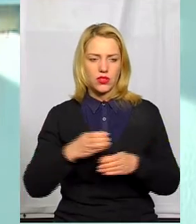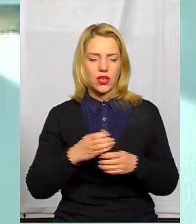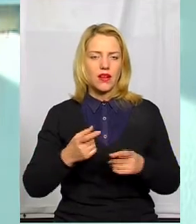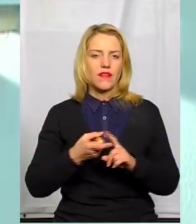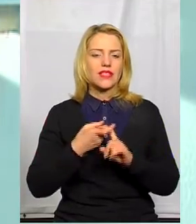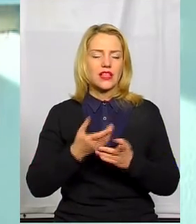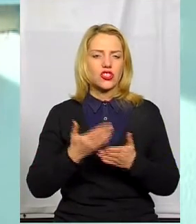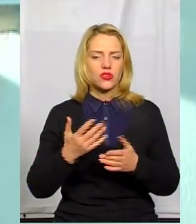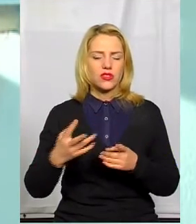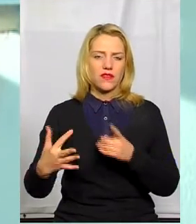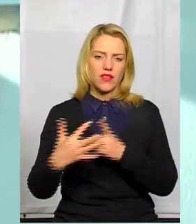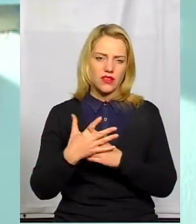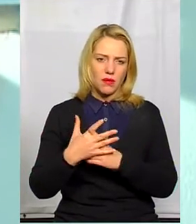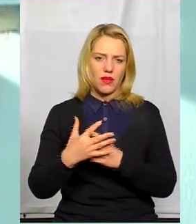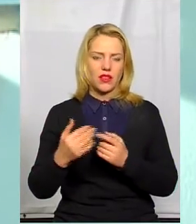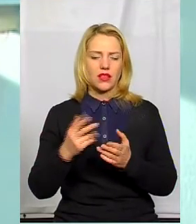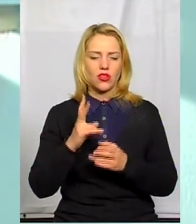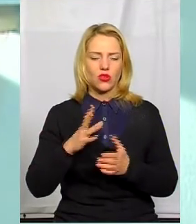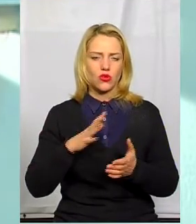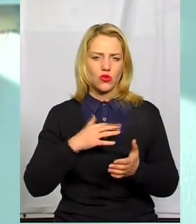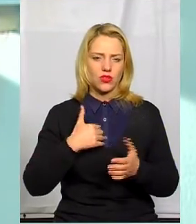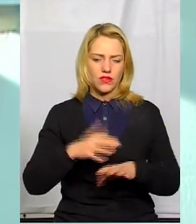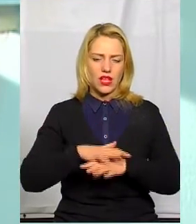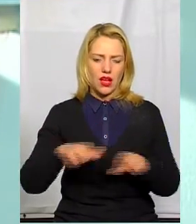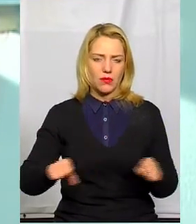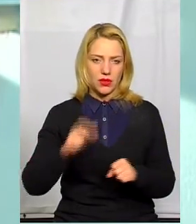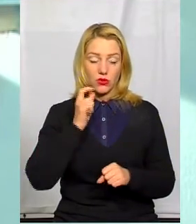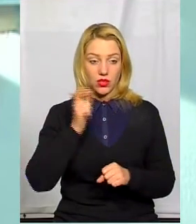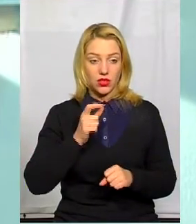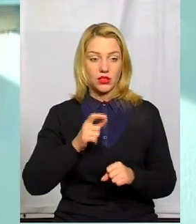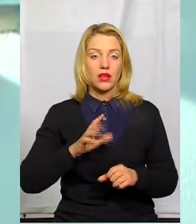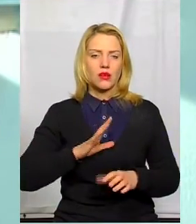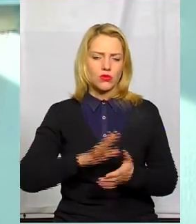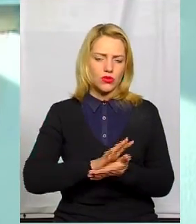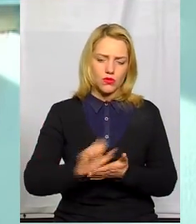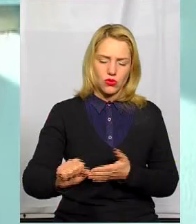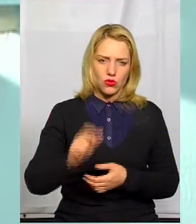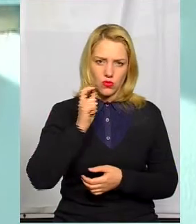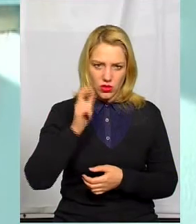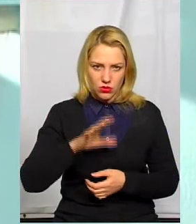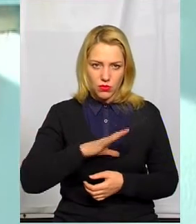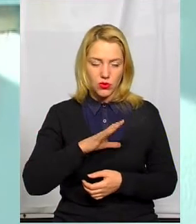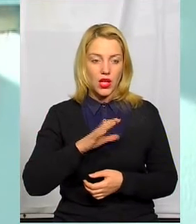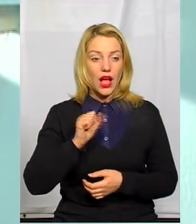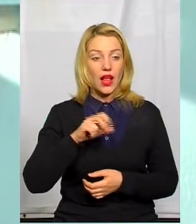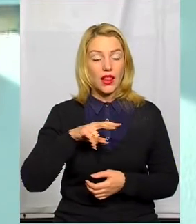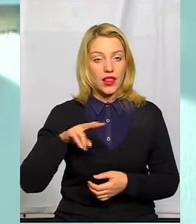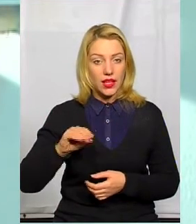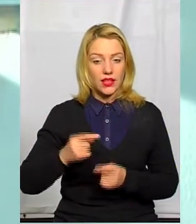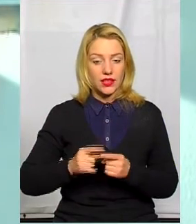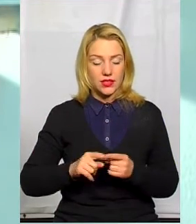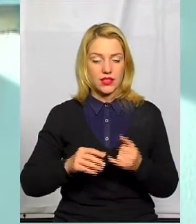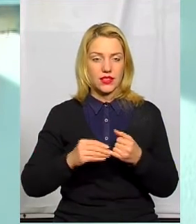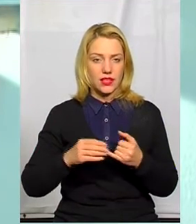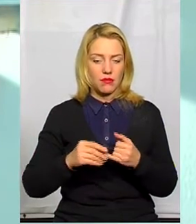значить, від нападників, тих, хто хотів загарбати Україну, от, спустошував Україну і так даліше, от, але на